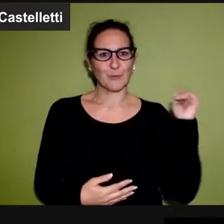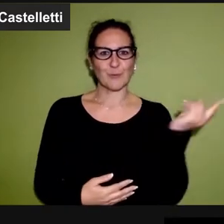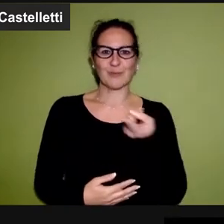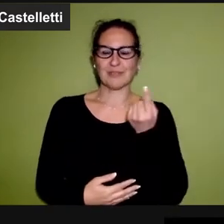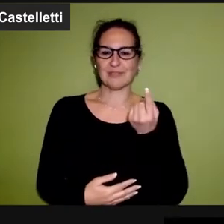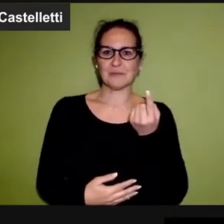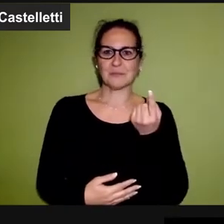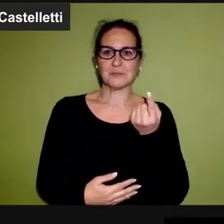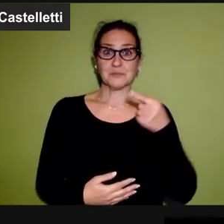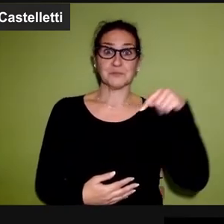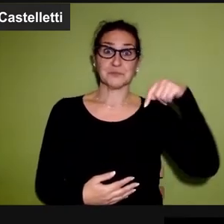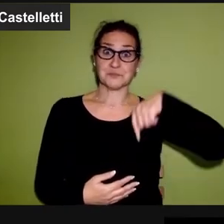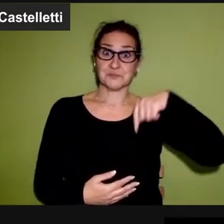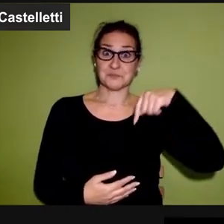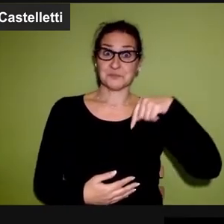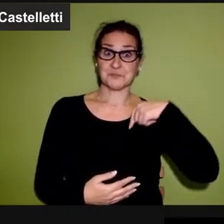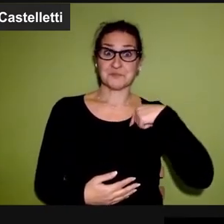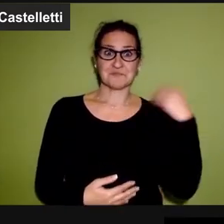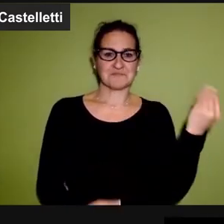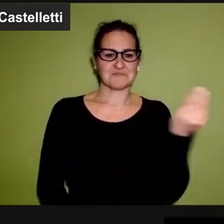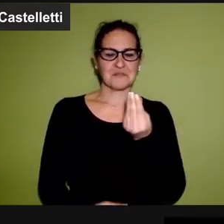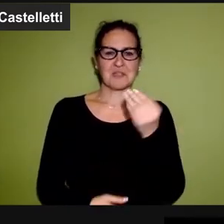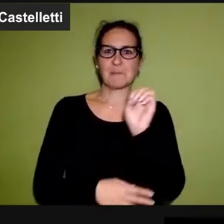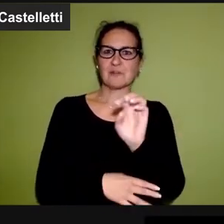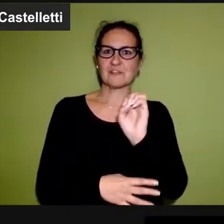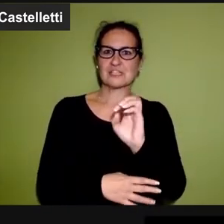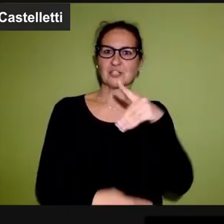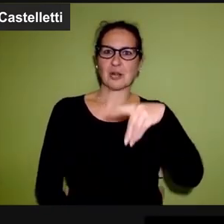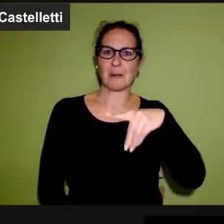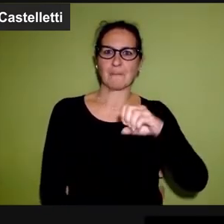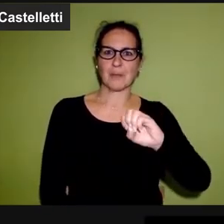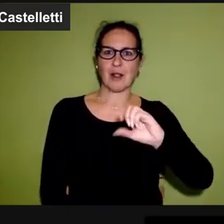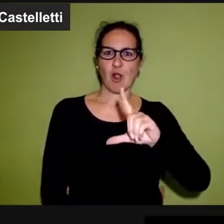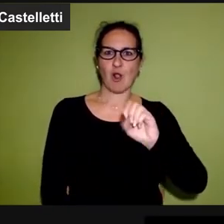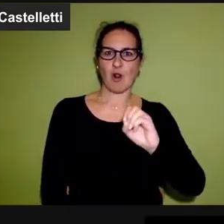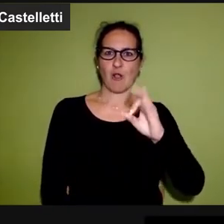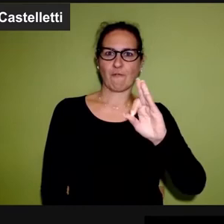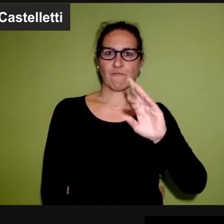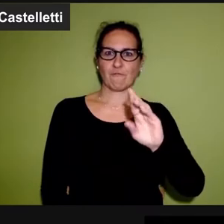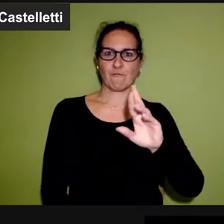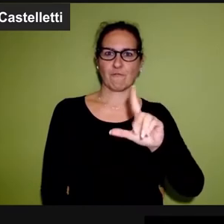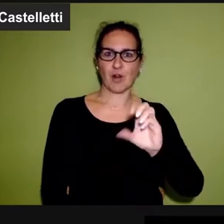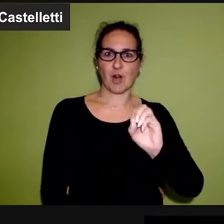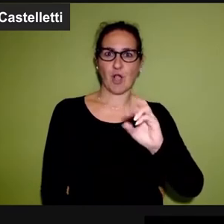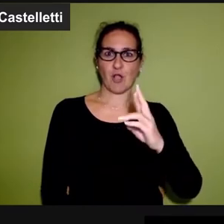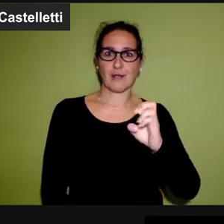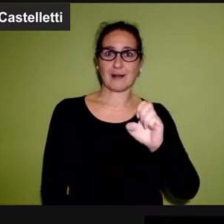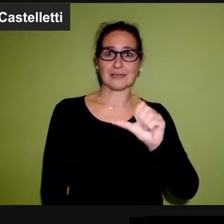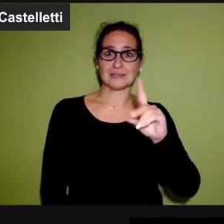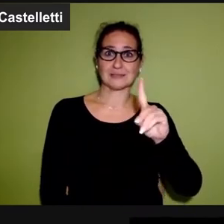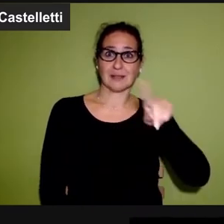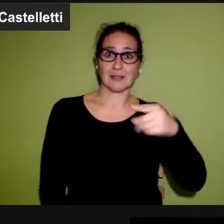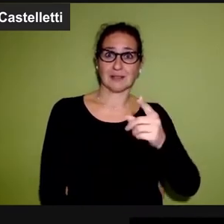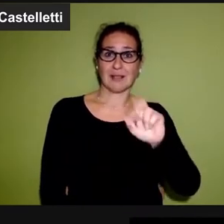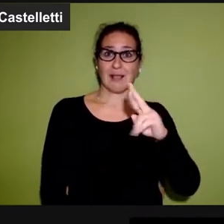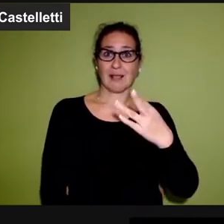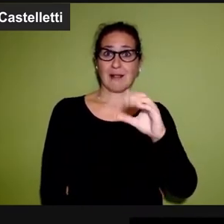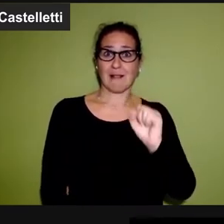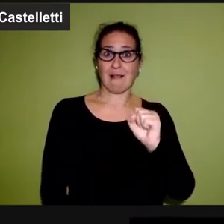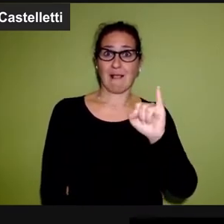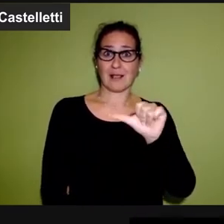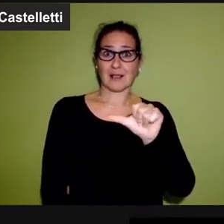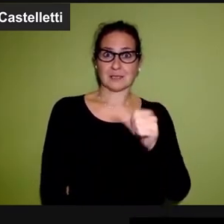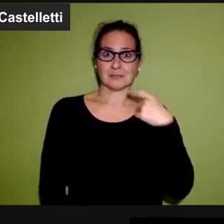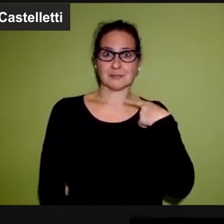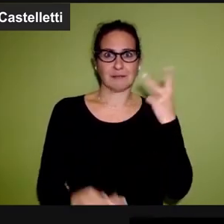Benvenuti a tutti, siamo qui con il professor Paolo Flores d'Arcais che gentilmente